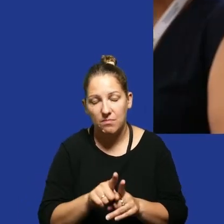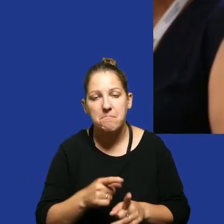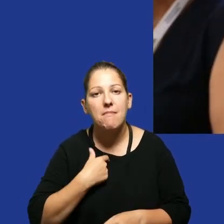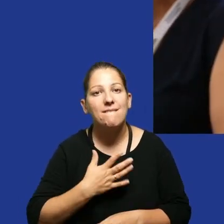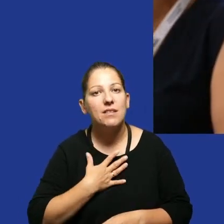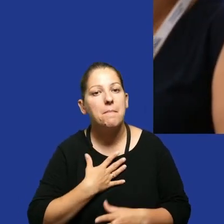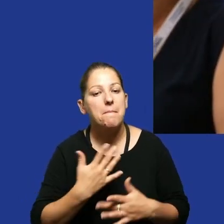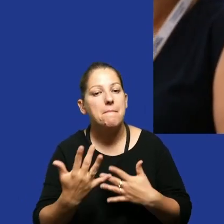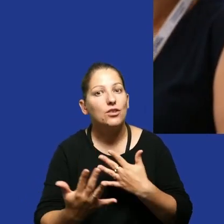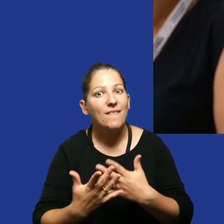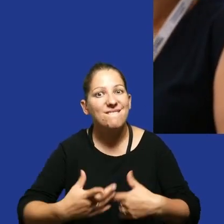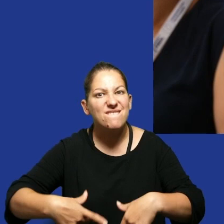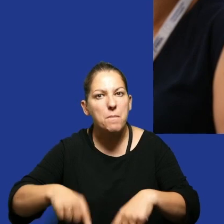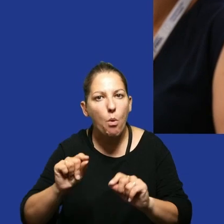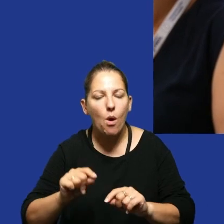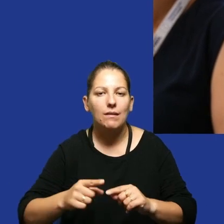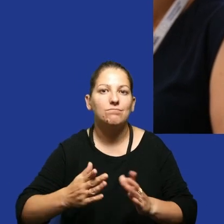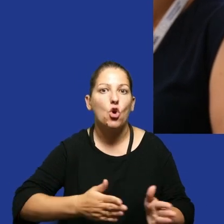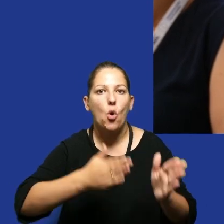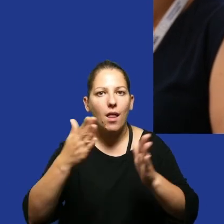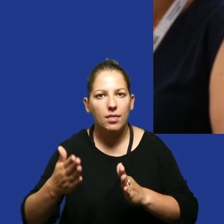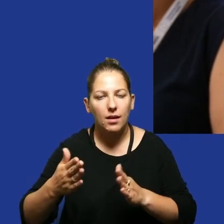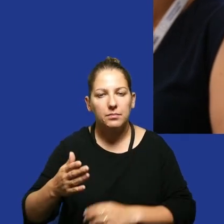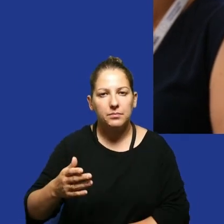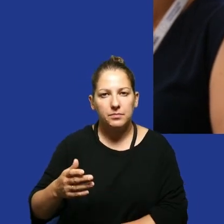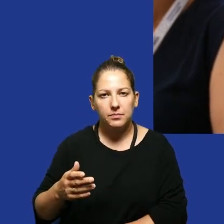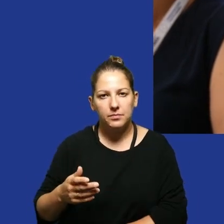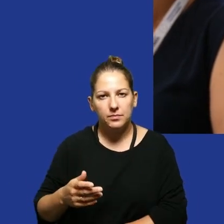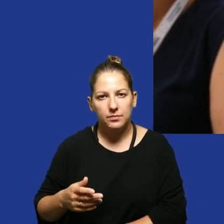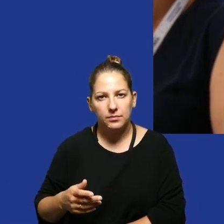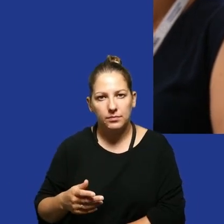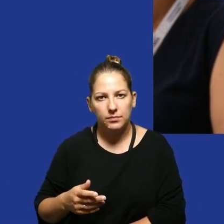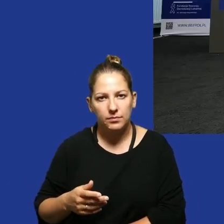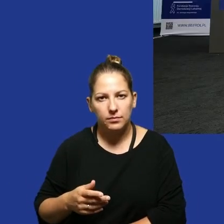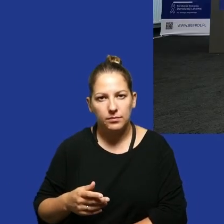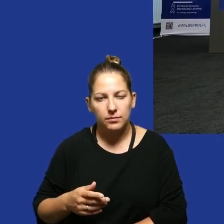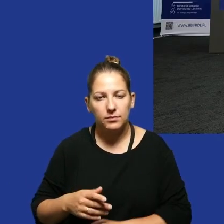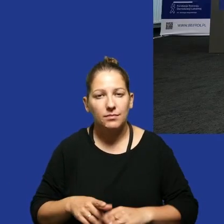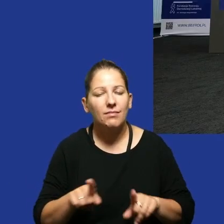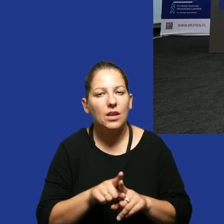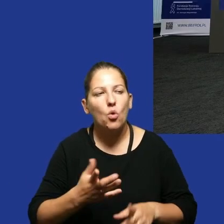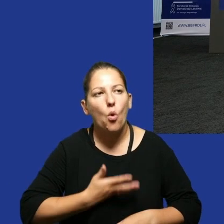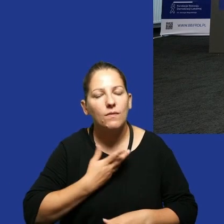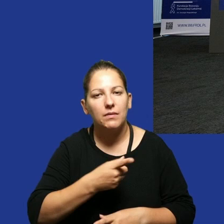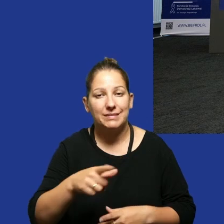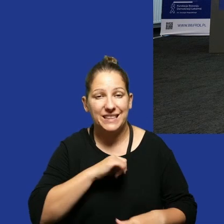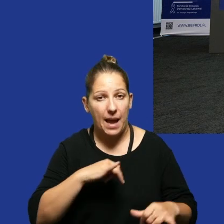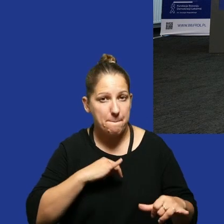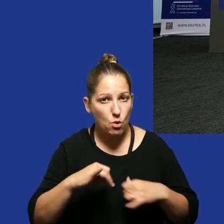wrażenie, że im bliżej wyborów tych i kolejnych, to też nerwówka jest z obu stron, bo to też odczuwają i